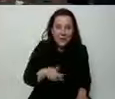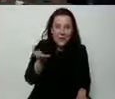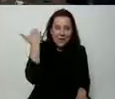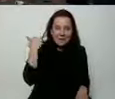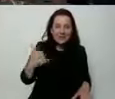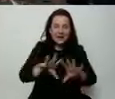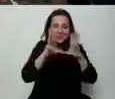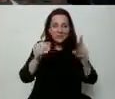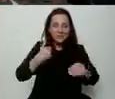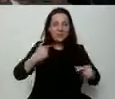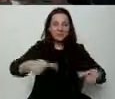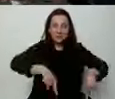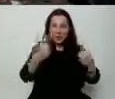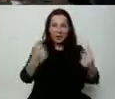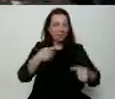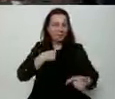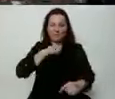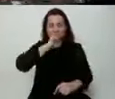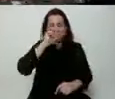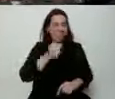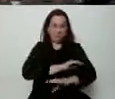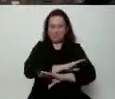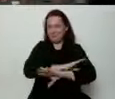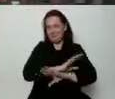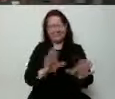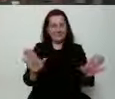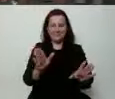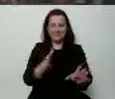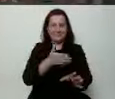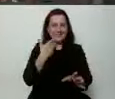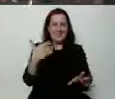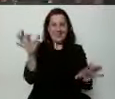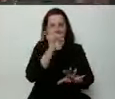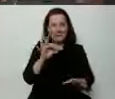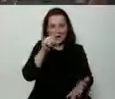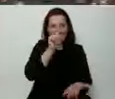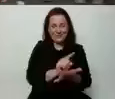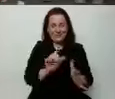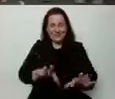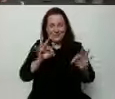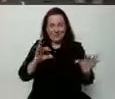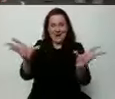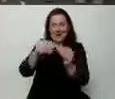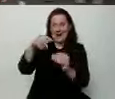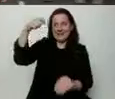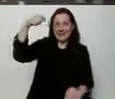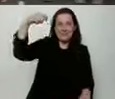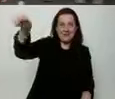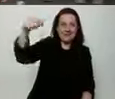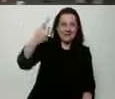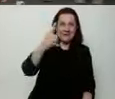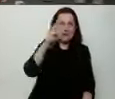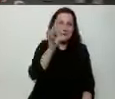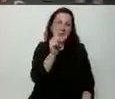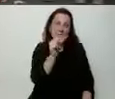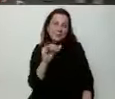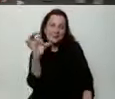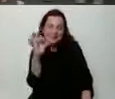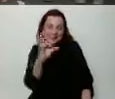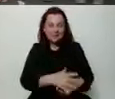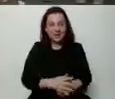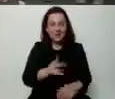byli przekonani, że absolutnie nie da się wygrać wyborów z prezydentem z PiSu. Jeszcze dwa miesiące temu